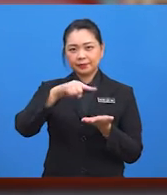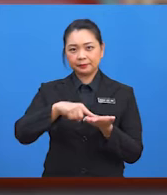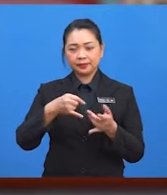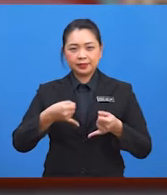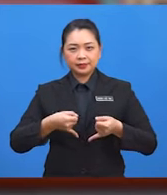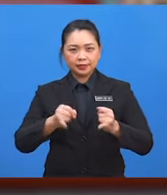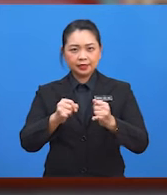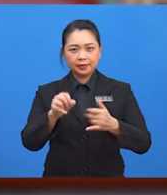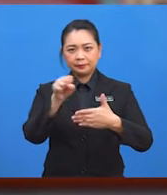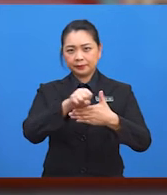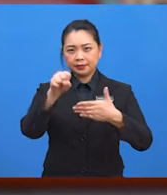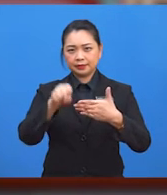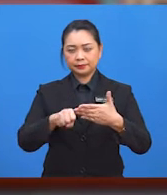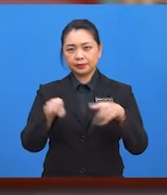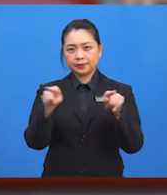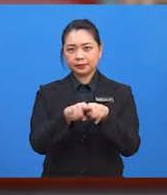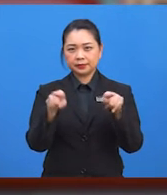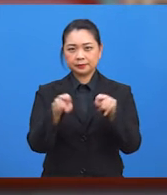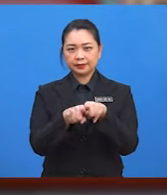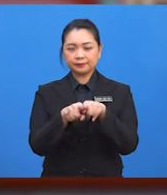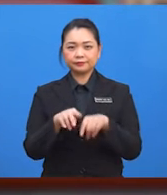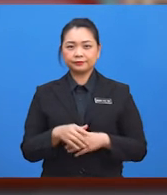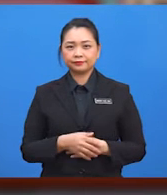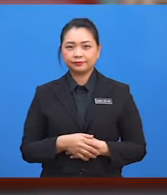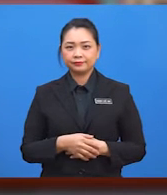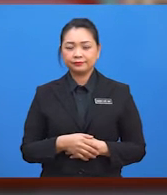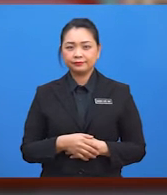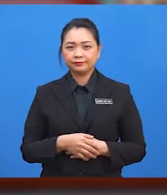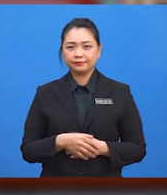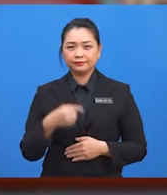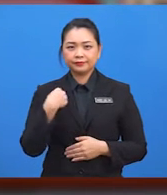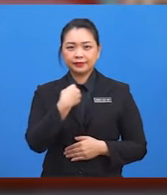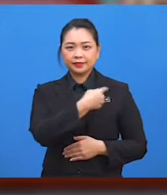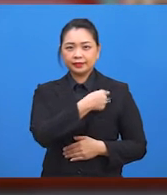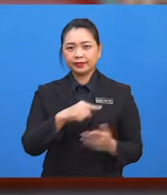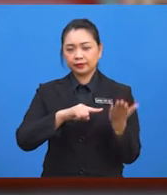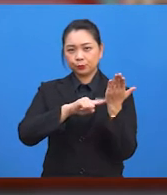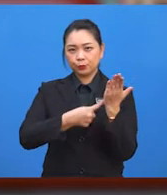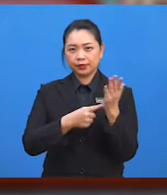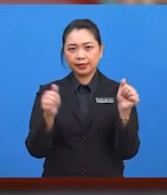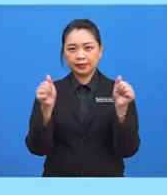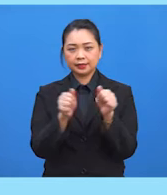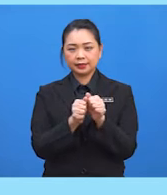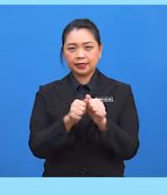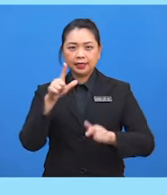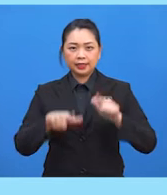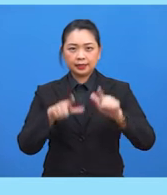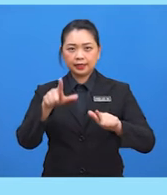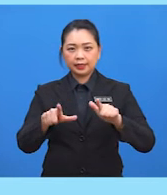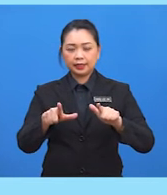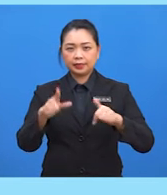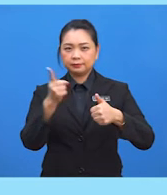penyelesaian bersama-sama. Kita mulakan dengan langkah satu.